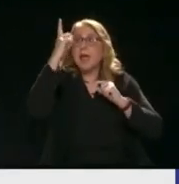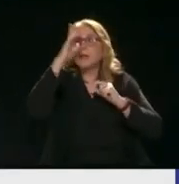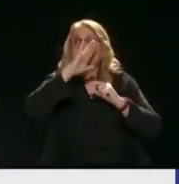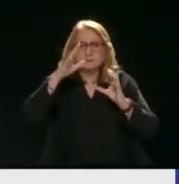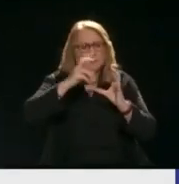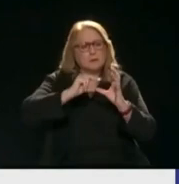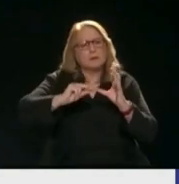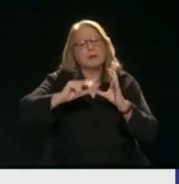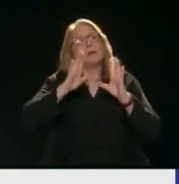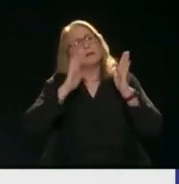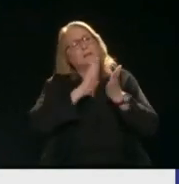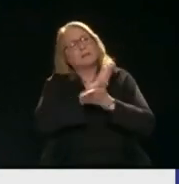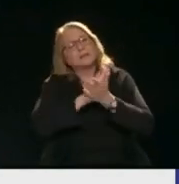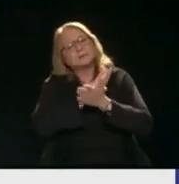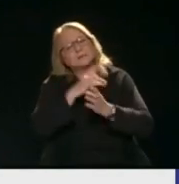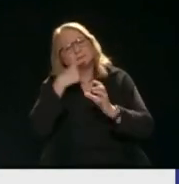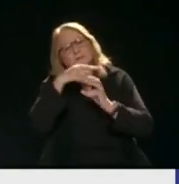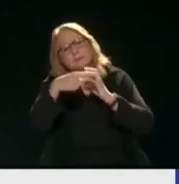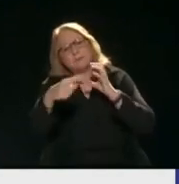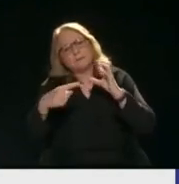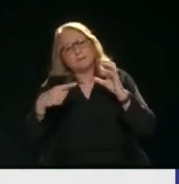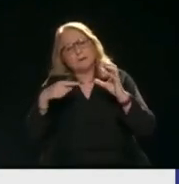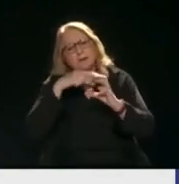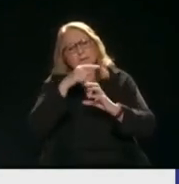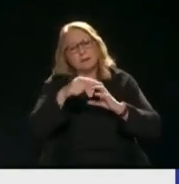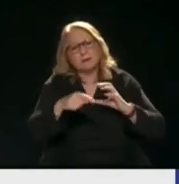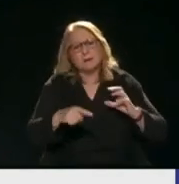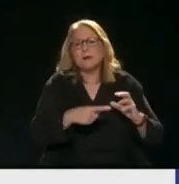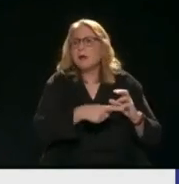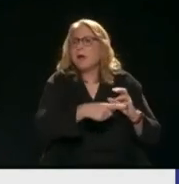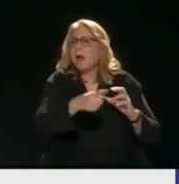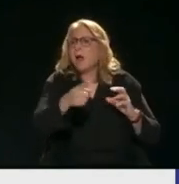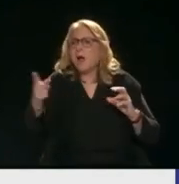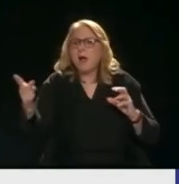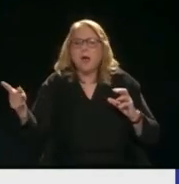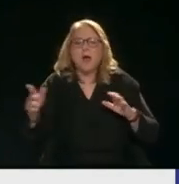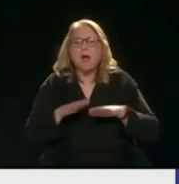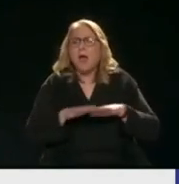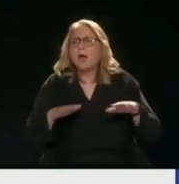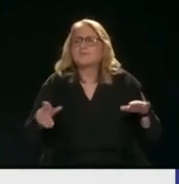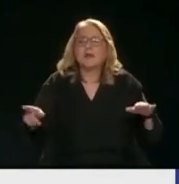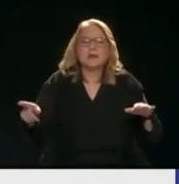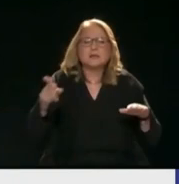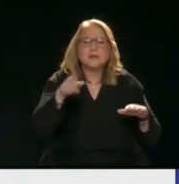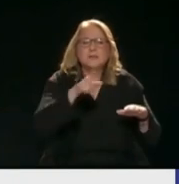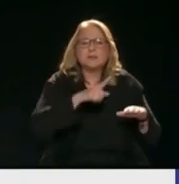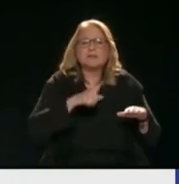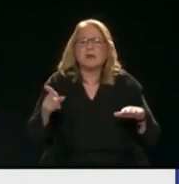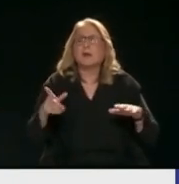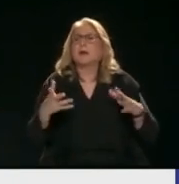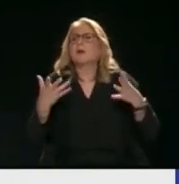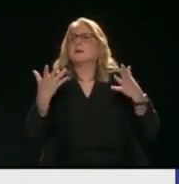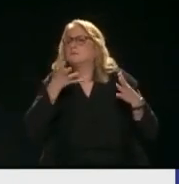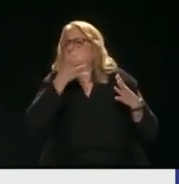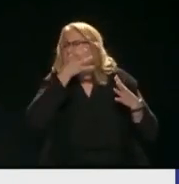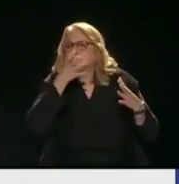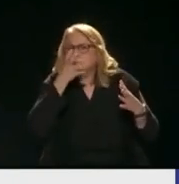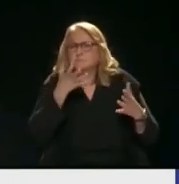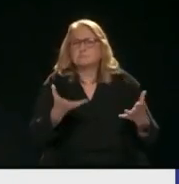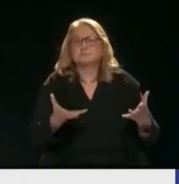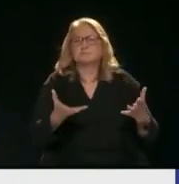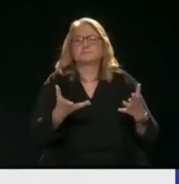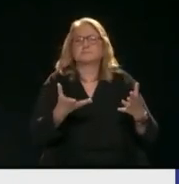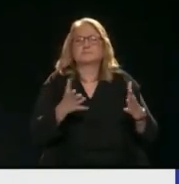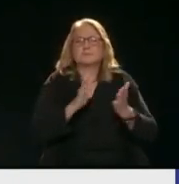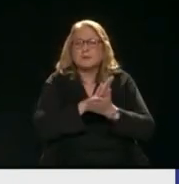εμείς οι Έλληνες Σε κάποια παιδιά τα οποία πραγματικά είναι άρρωστα Είναι άρρωστα Είναι θυσμένα στην πρέζα Στο ναρκωτικό